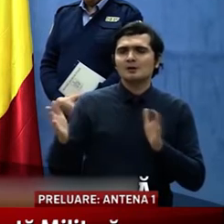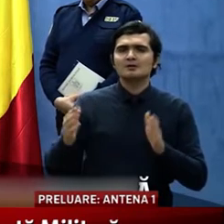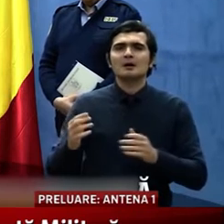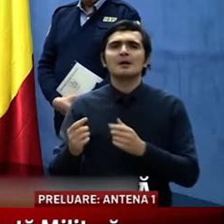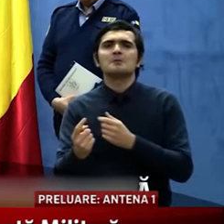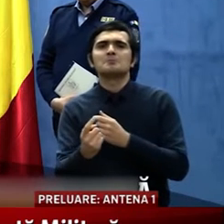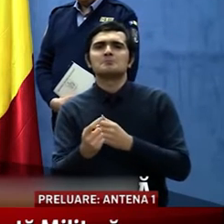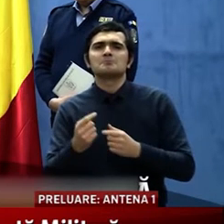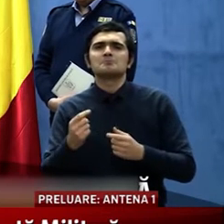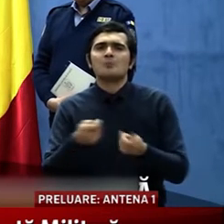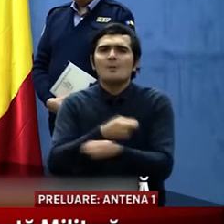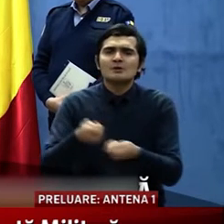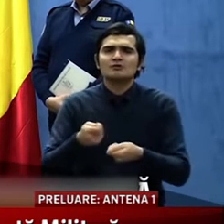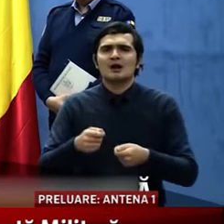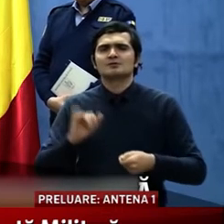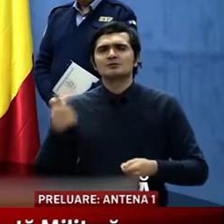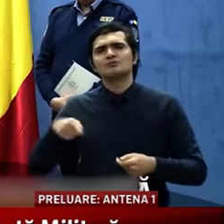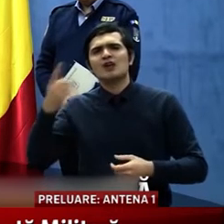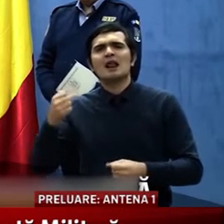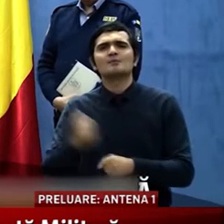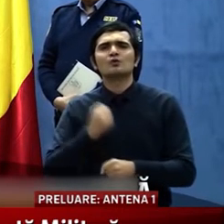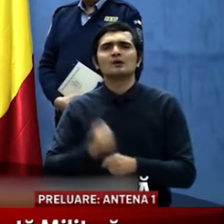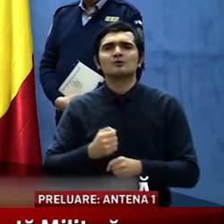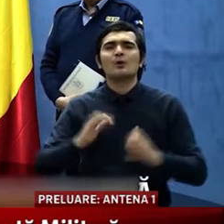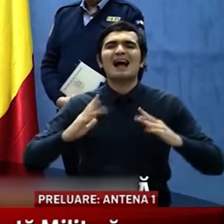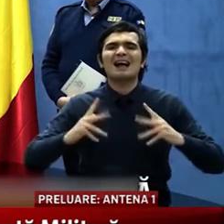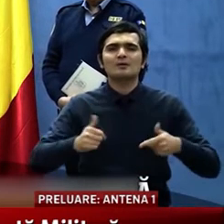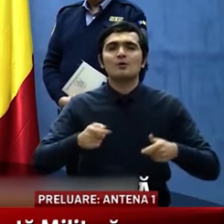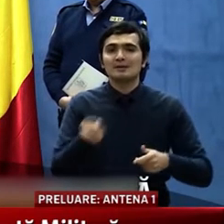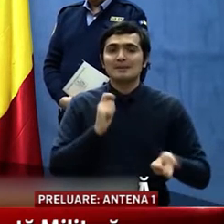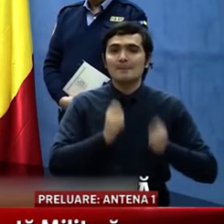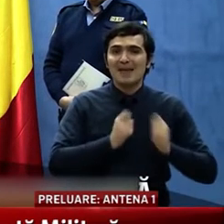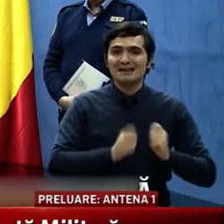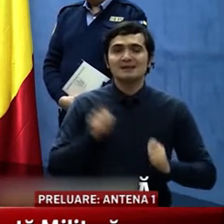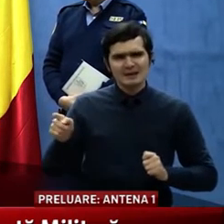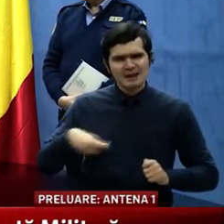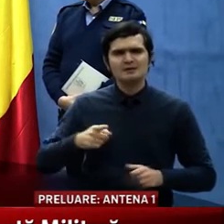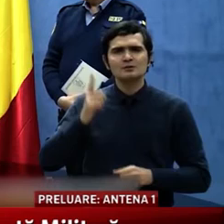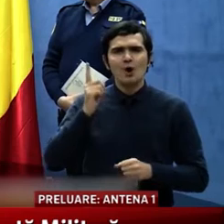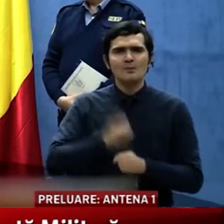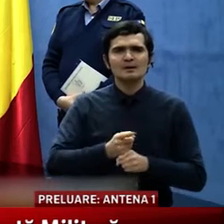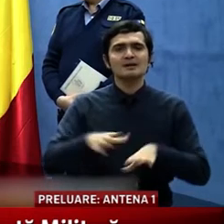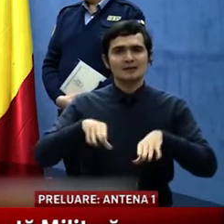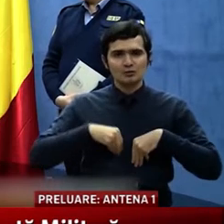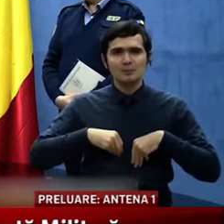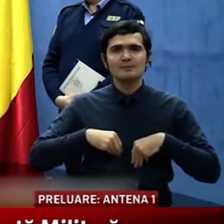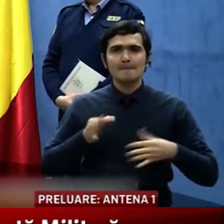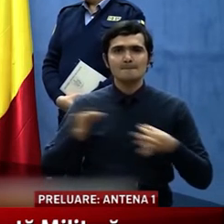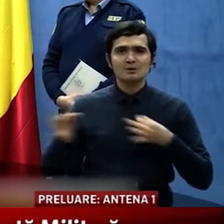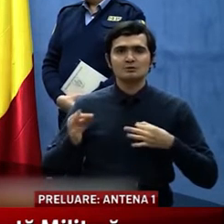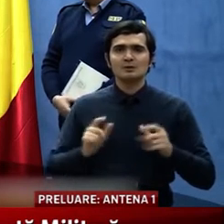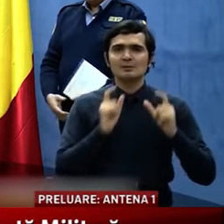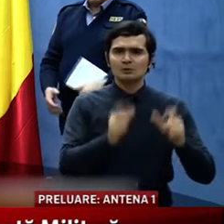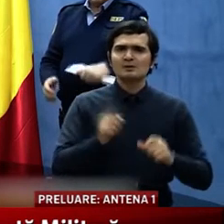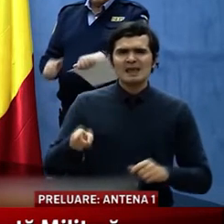producătorii agricoli aflați în piețele agroalimentare sunt obligați să adopte măsuri de protecție, respectiv să